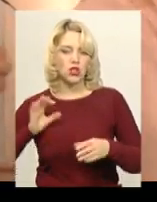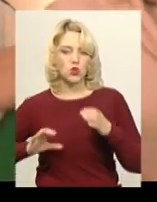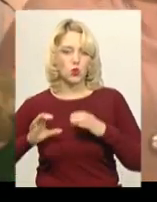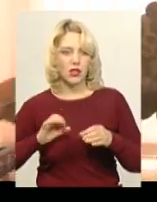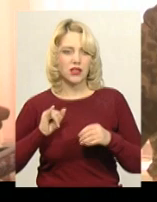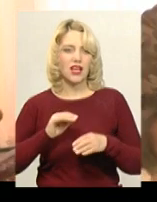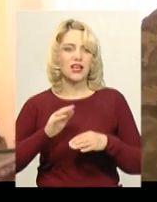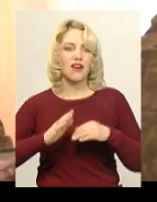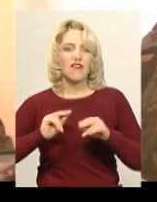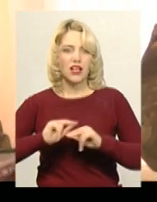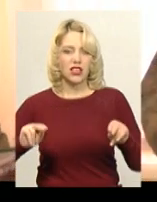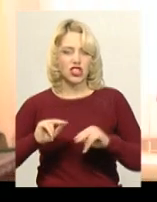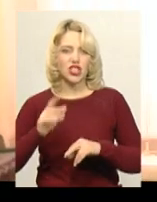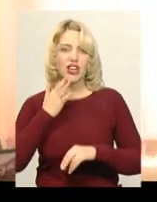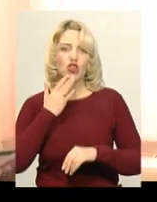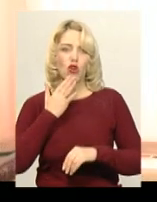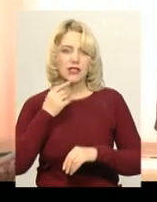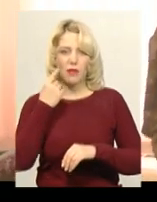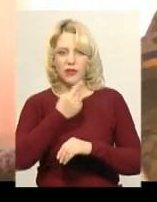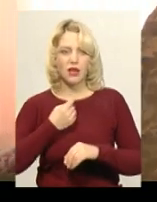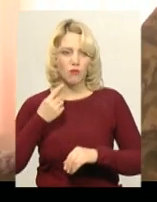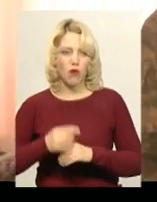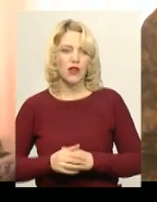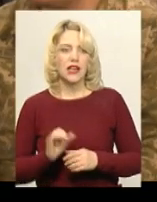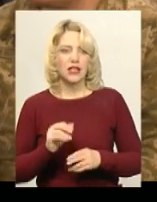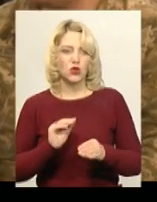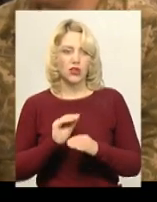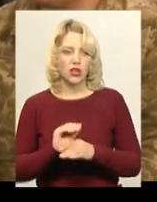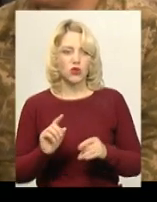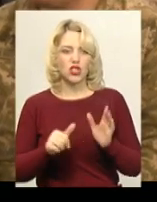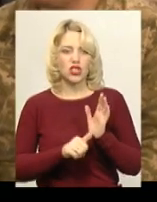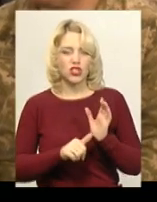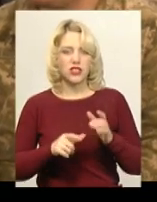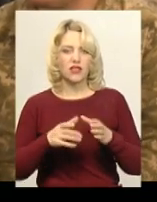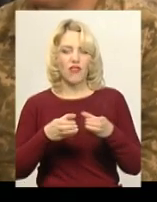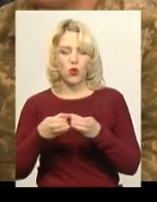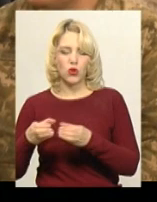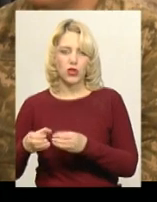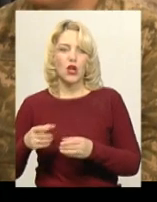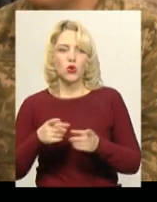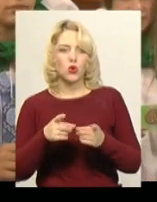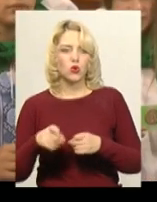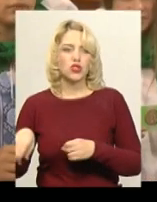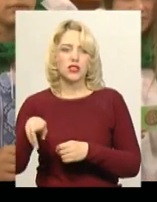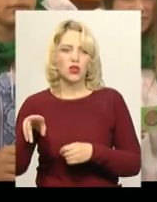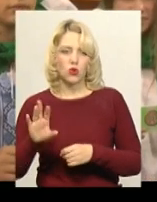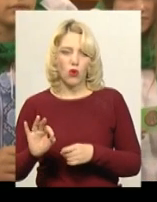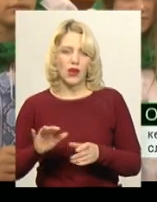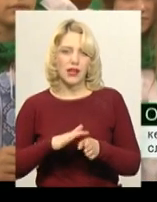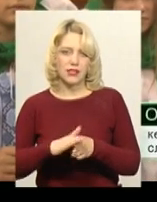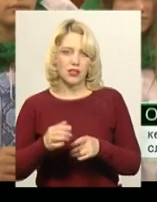іноземних мов, каже керівник прикордонної академії Олег Шенкарук. То додає, шість факультетів долучаться до реалізації проєкту. Нам